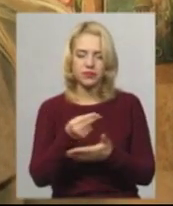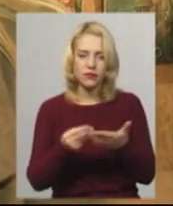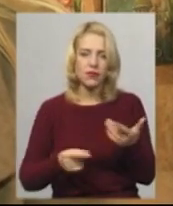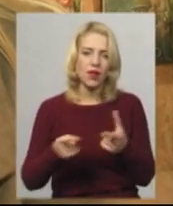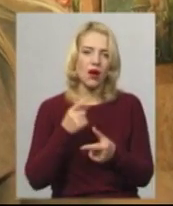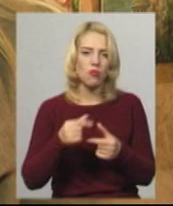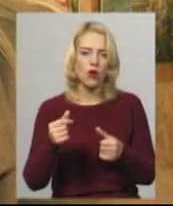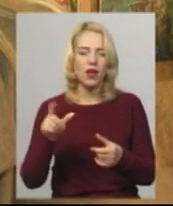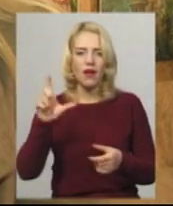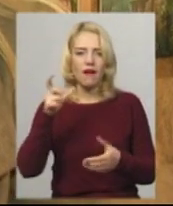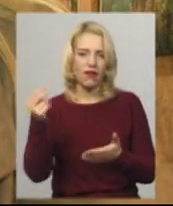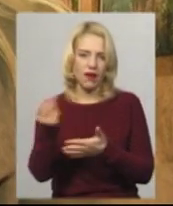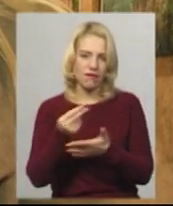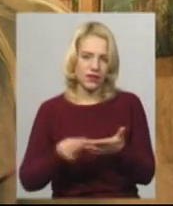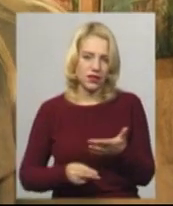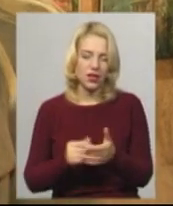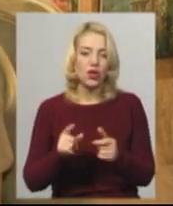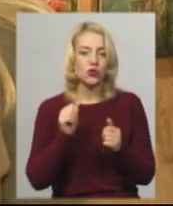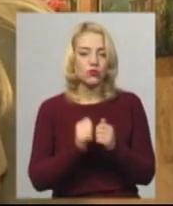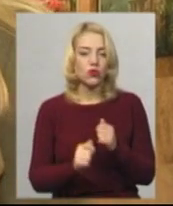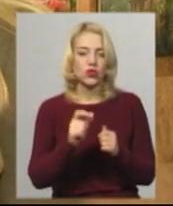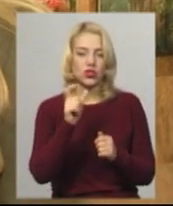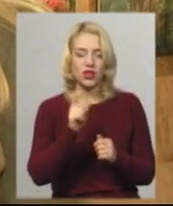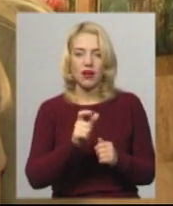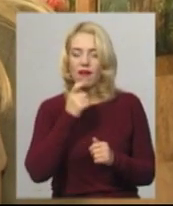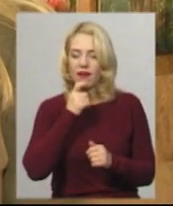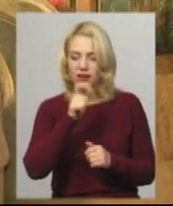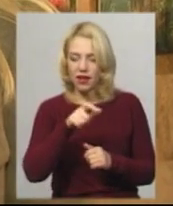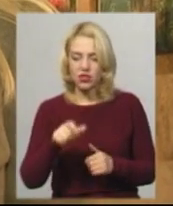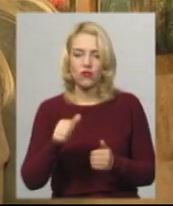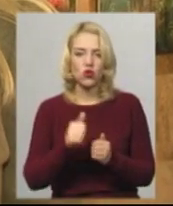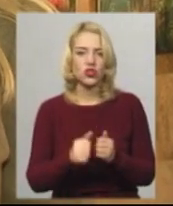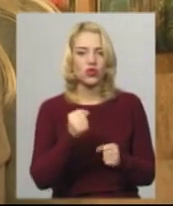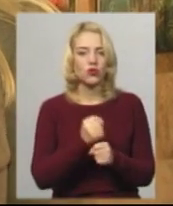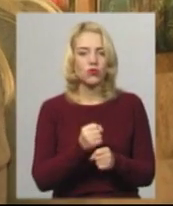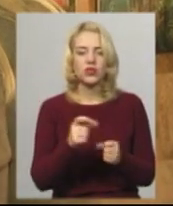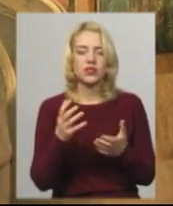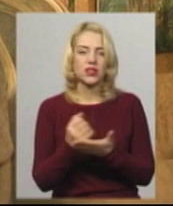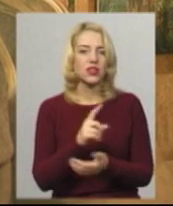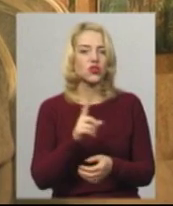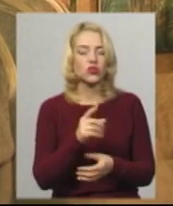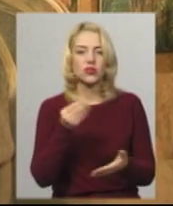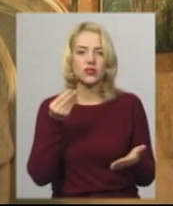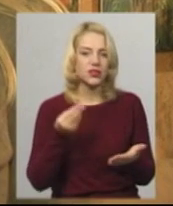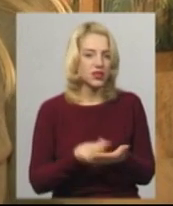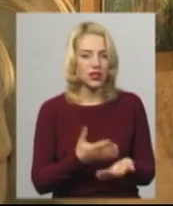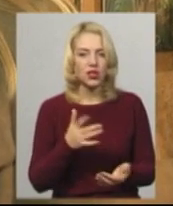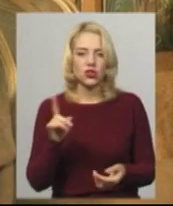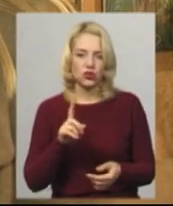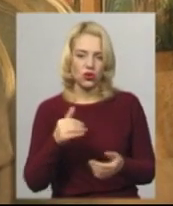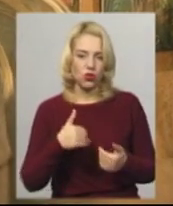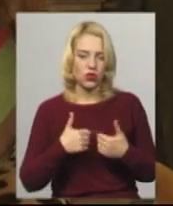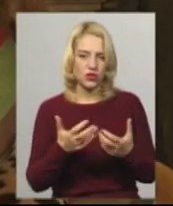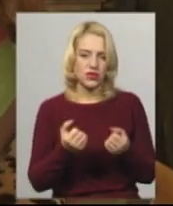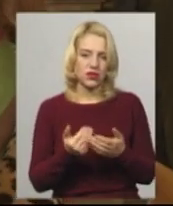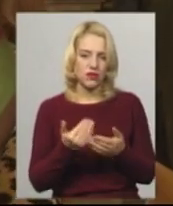тому кожен глядач у кожній роботі знайде щось цінне, те, що він хоче від